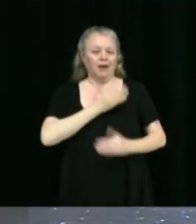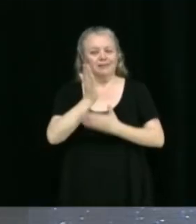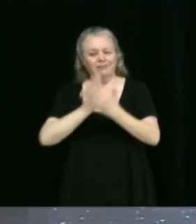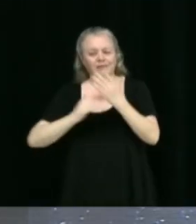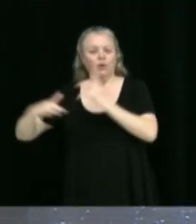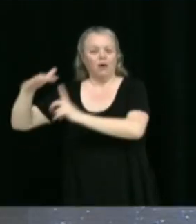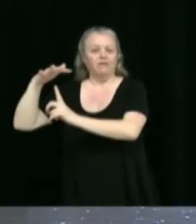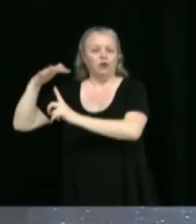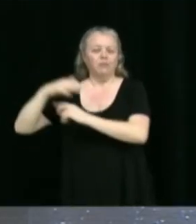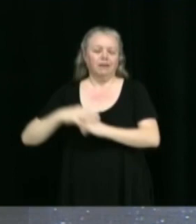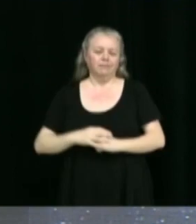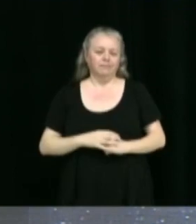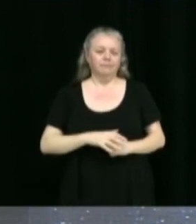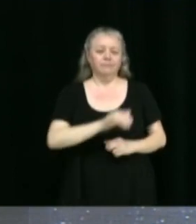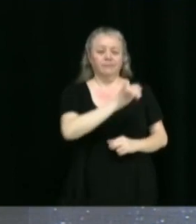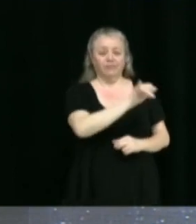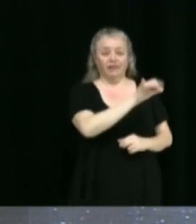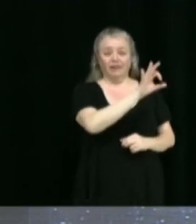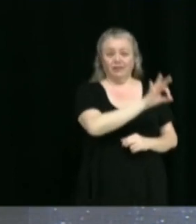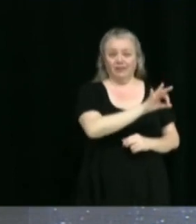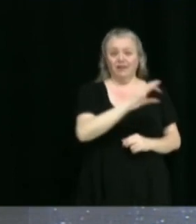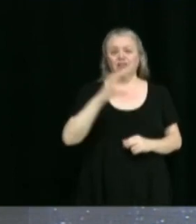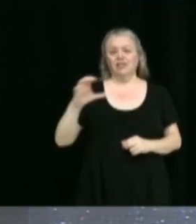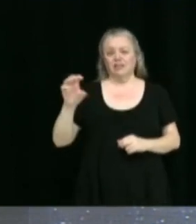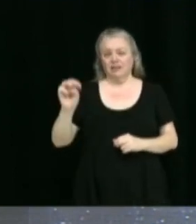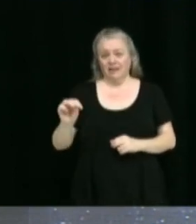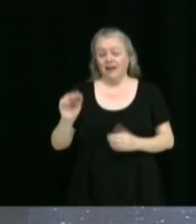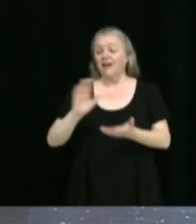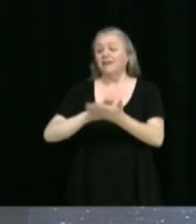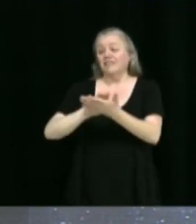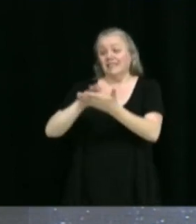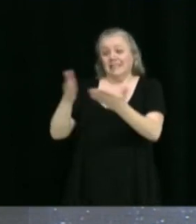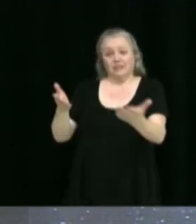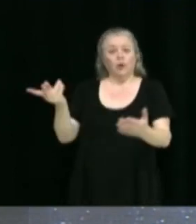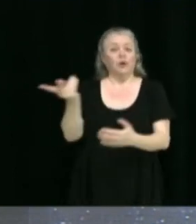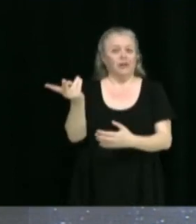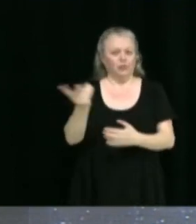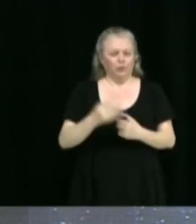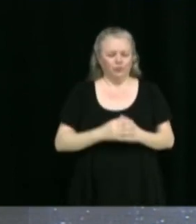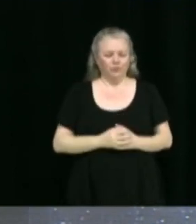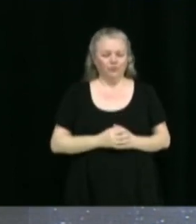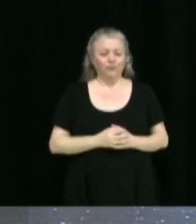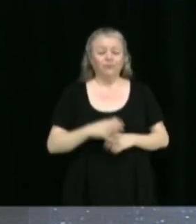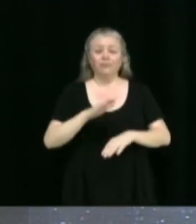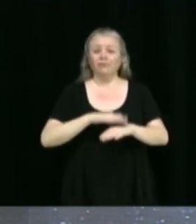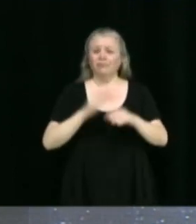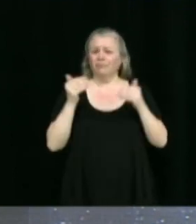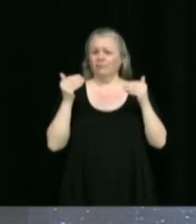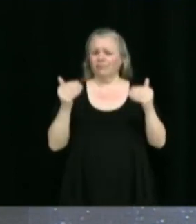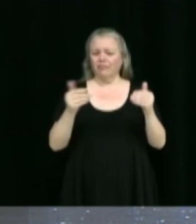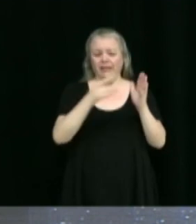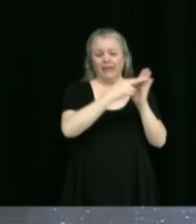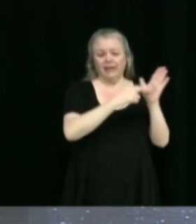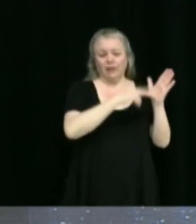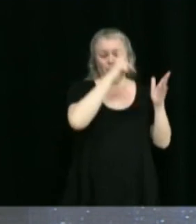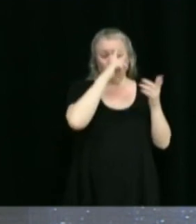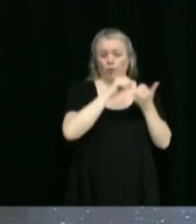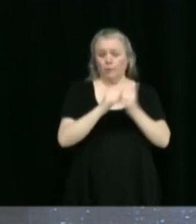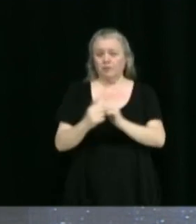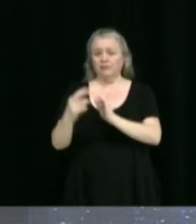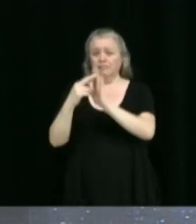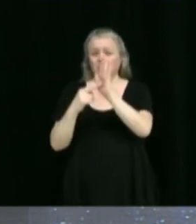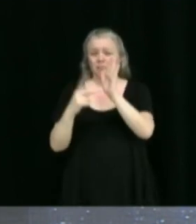Yannick Fréchette, Chantal Moreau, félicitations messieurs. Avis de motion à être donné d'un règlement modifiant le règlement